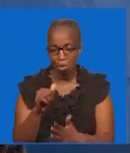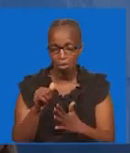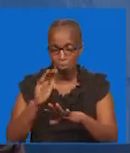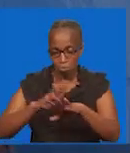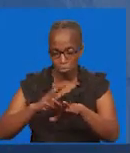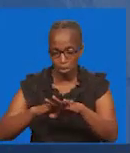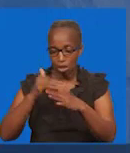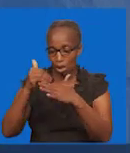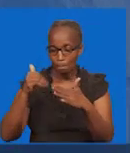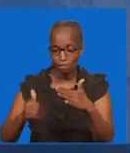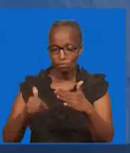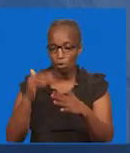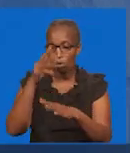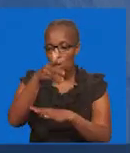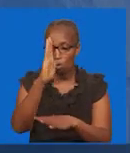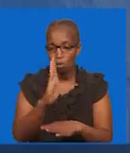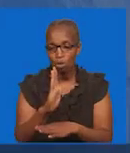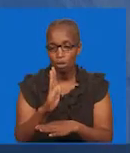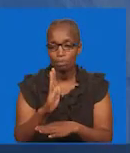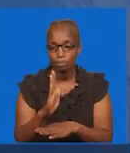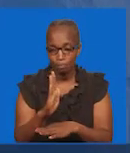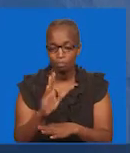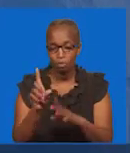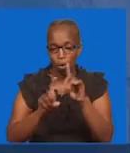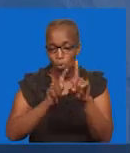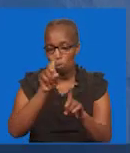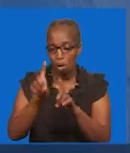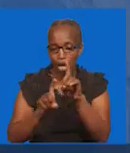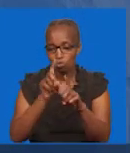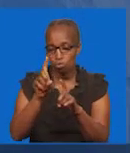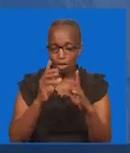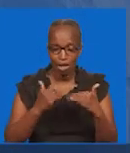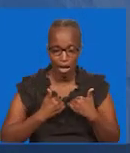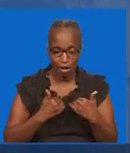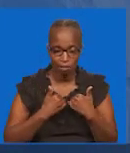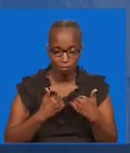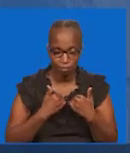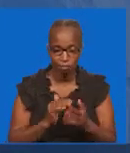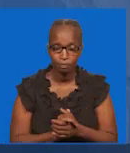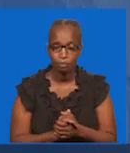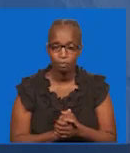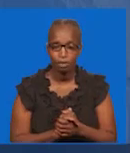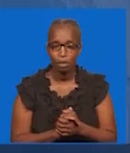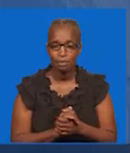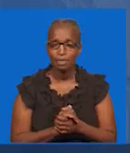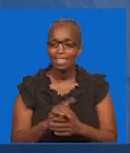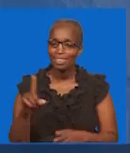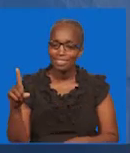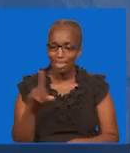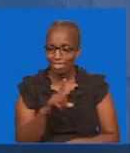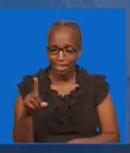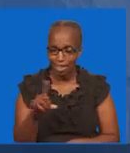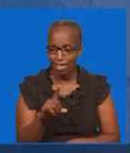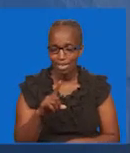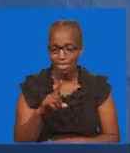Worthy before the eyes of God And inapo maliza Unjumbe wa siku ya leo I have a question here What are the imminent threats